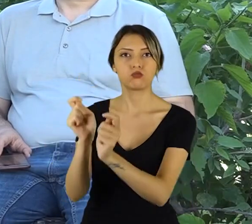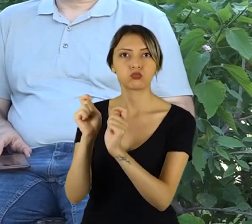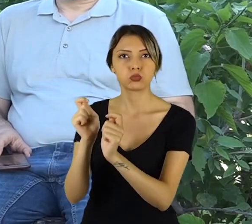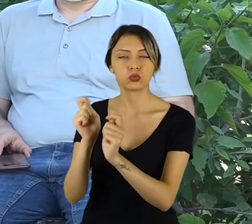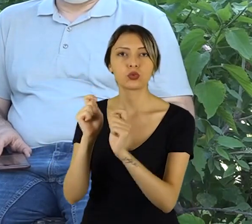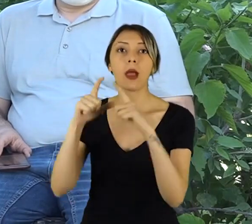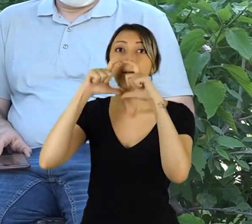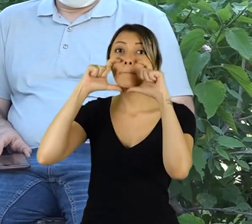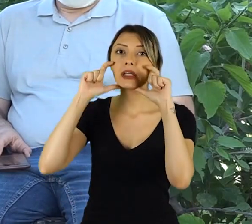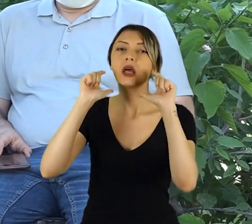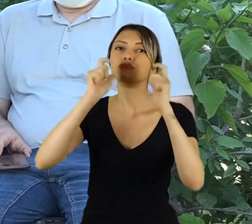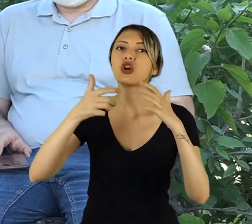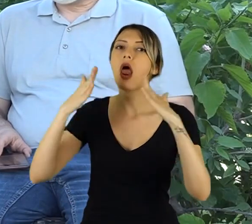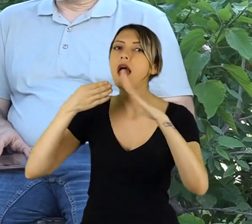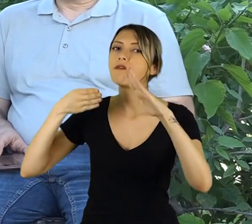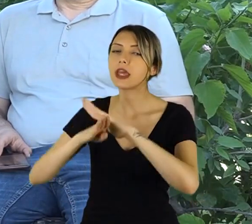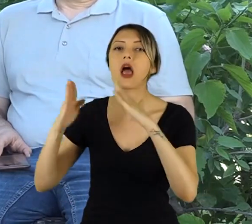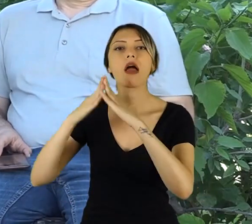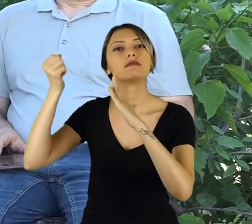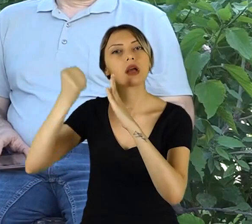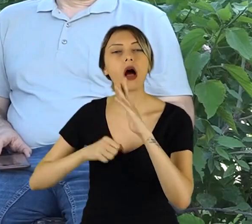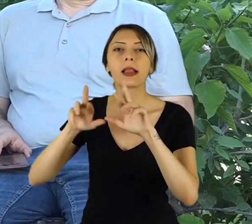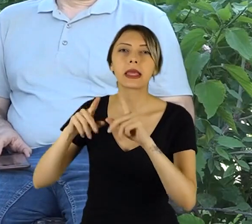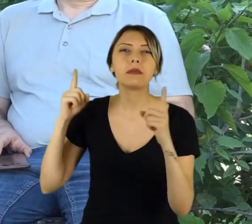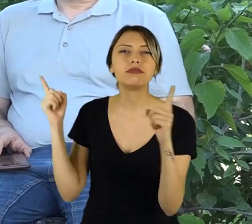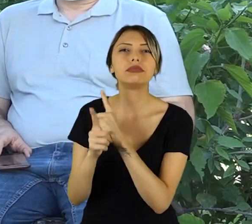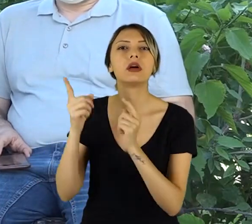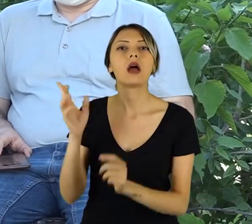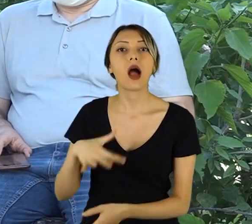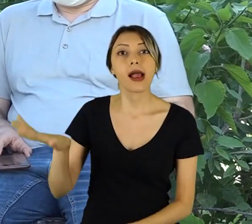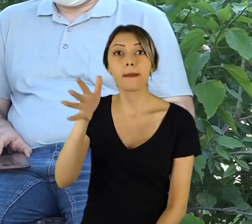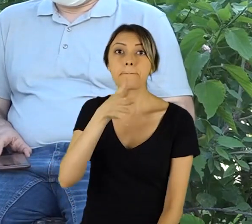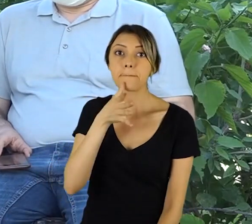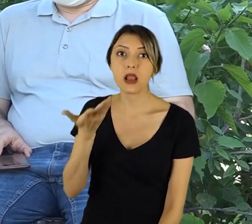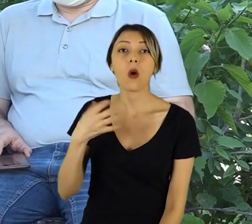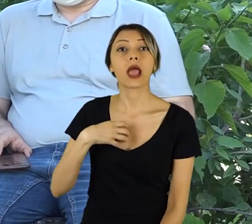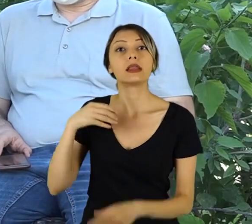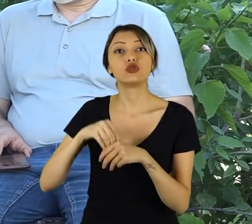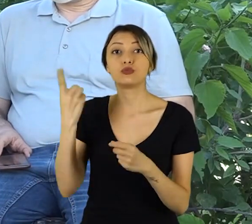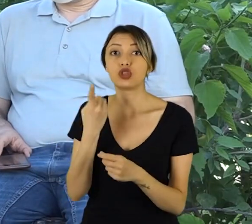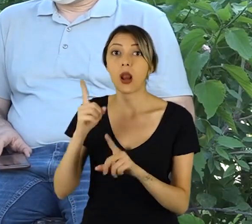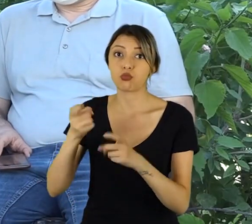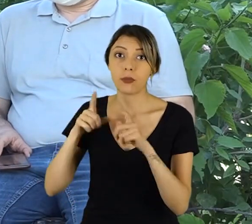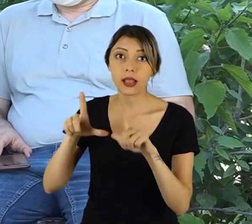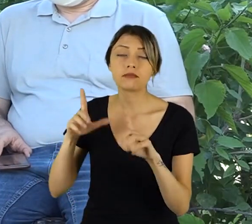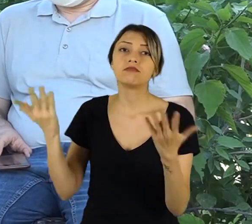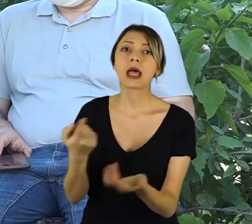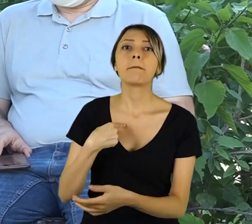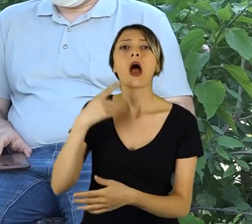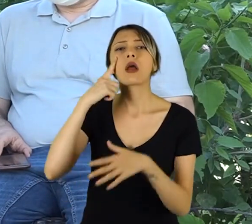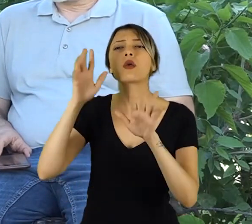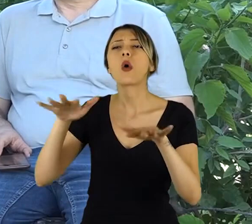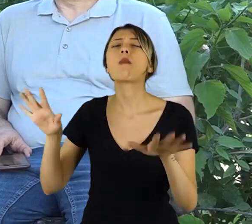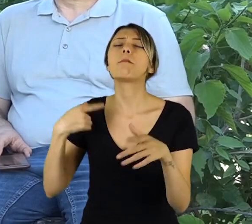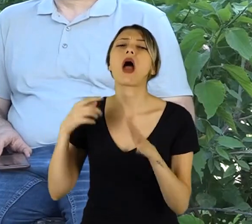içeri girilecek, evin içinde kalacağız, kendimizi oyalayacak bir şeyler bulmamız lazım. Yani bir ben görmüyorum,